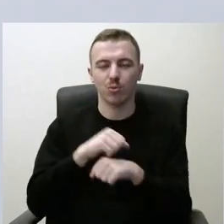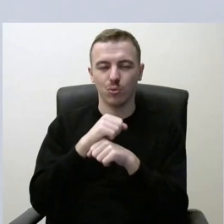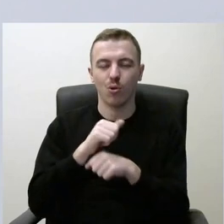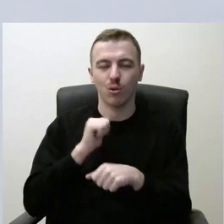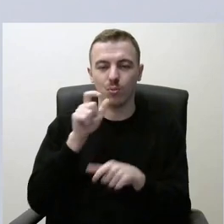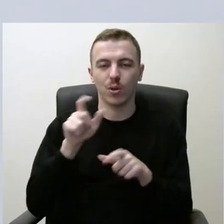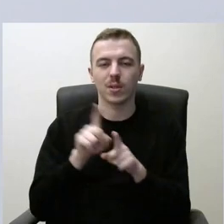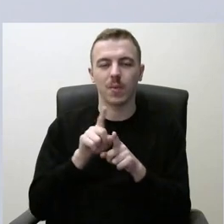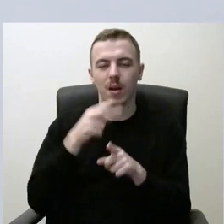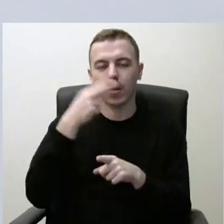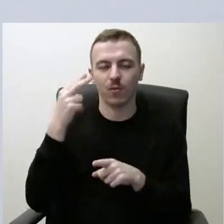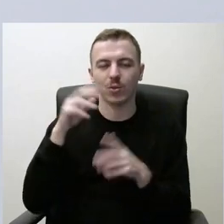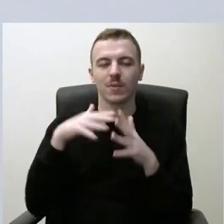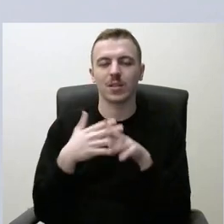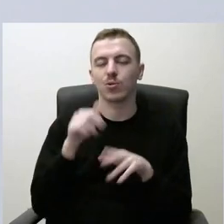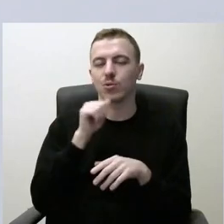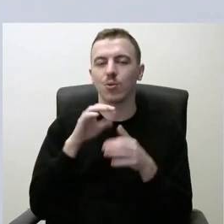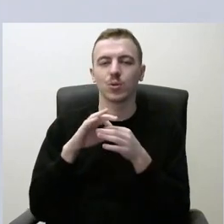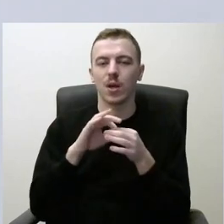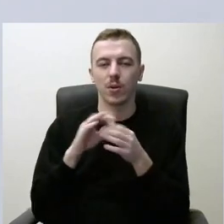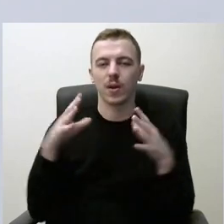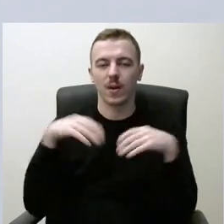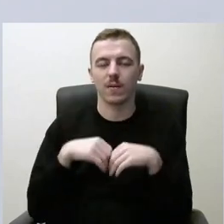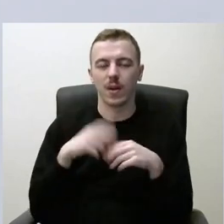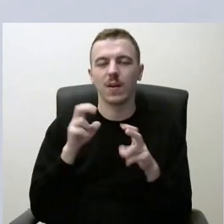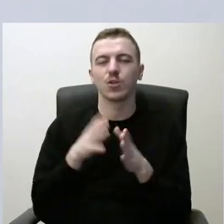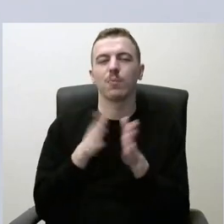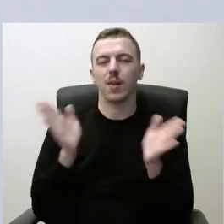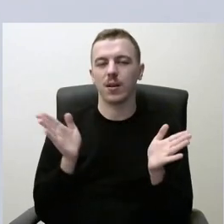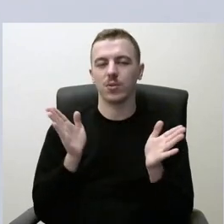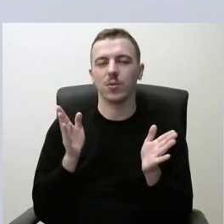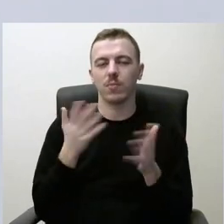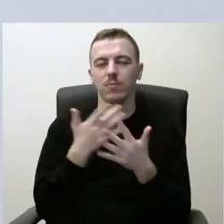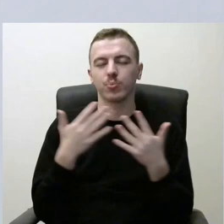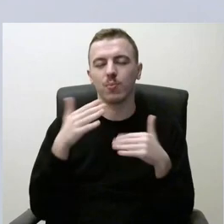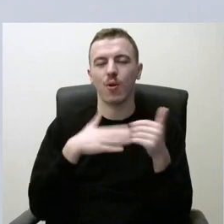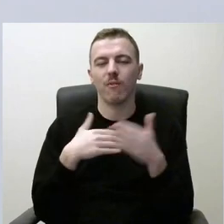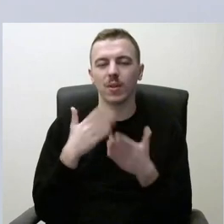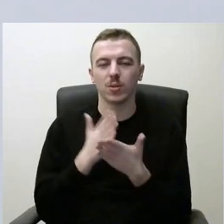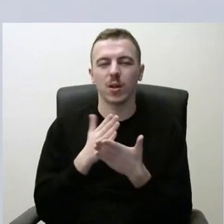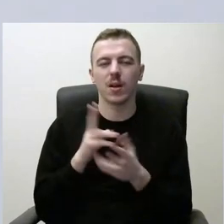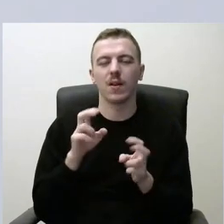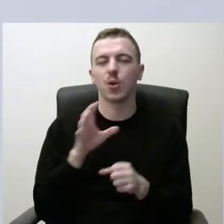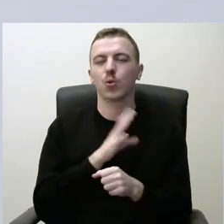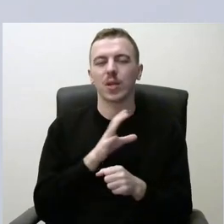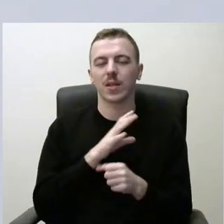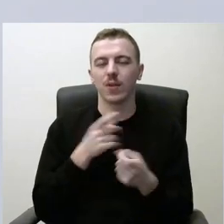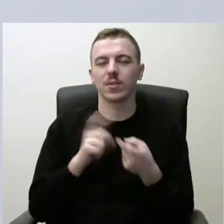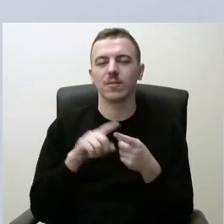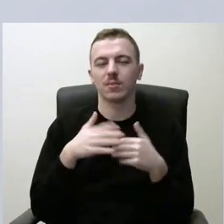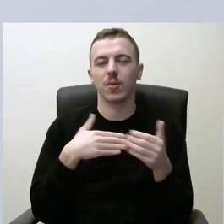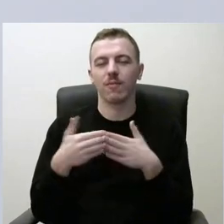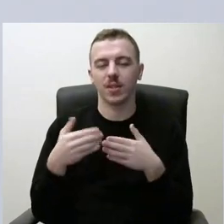žaliųjų sąjungos žmonės. Tai toksai pakankamai platus spektras visų profesijų, turbūt turtingiausias pagal profesiją